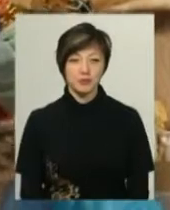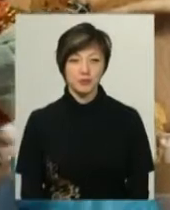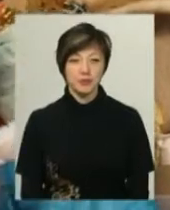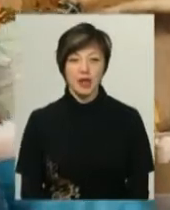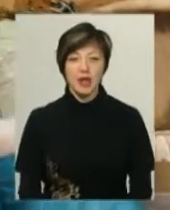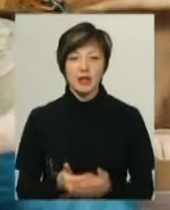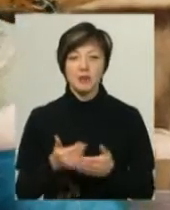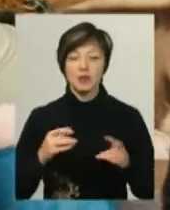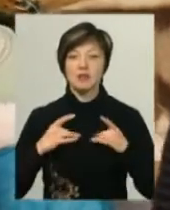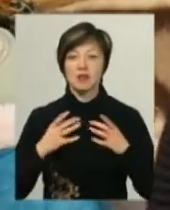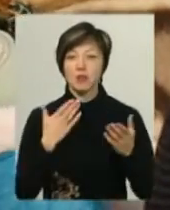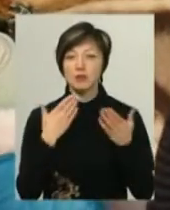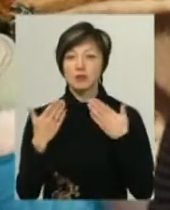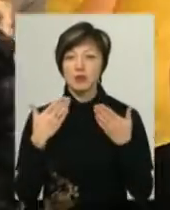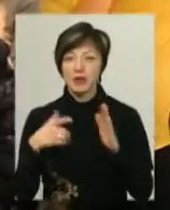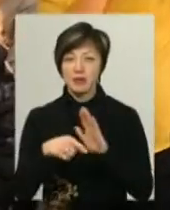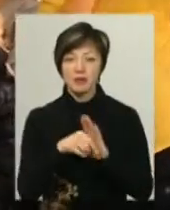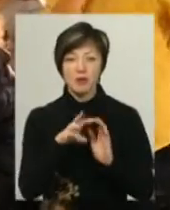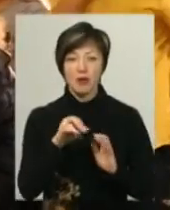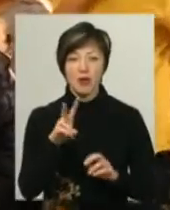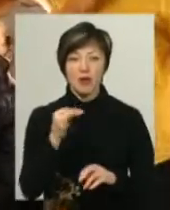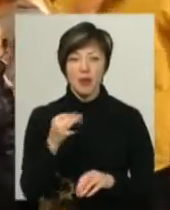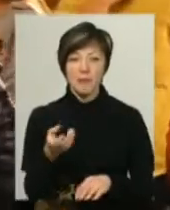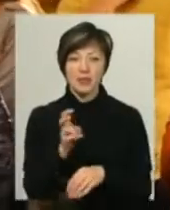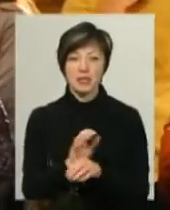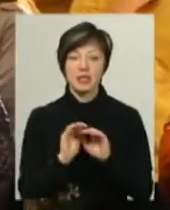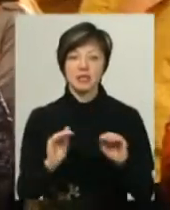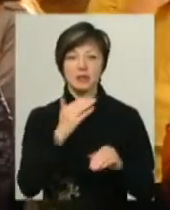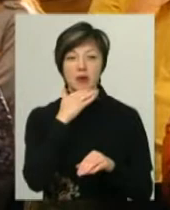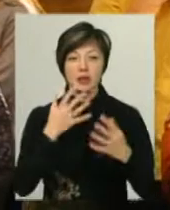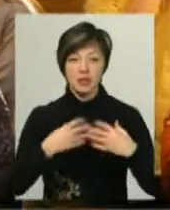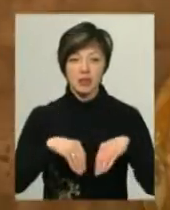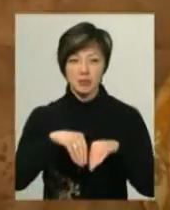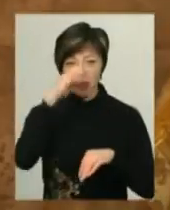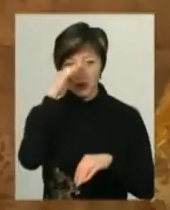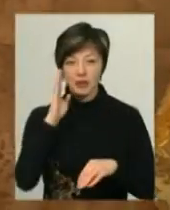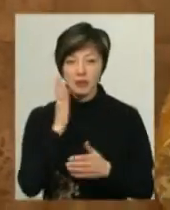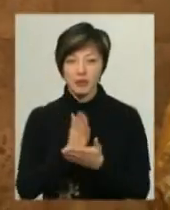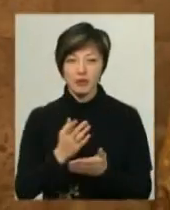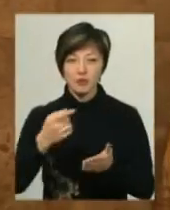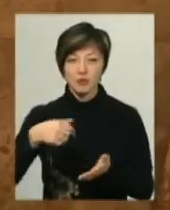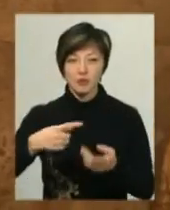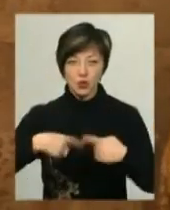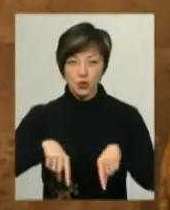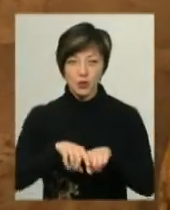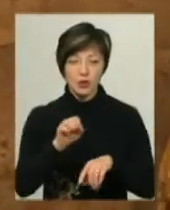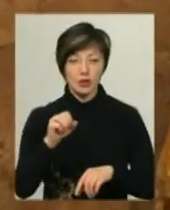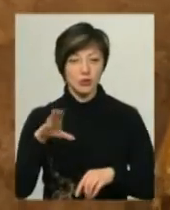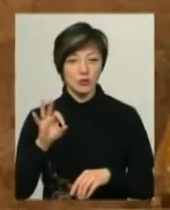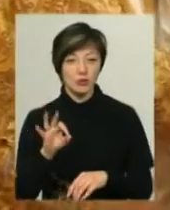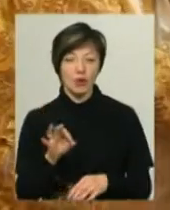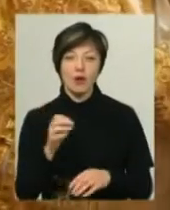Напередодні свята поспілкуватися з Миколаєм прийшли діти з багатотітних родин і діти-батьки, яких перебувають у зоні операції об'єднаних сил.